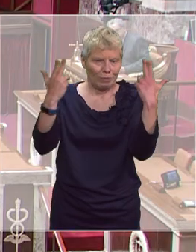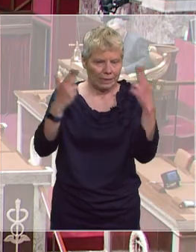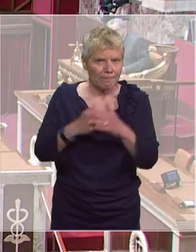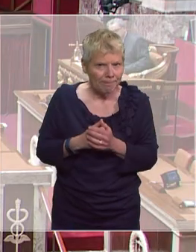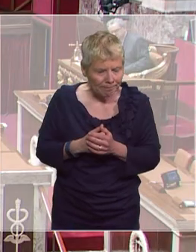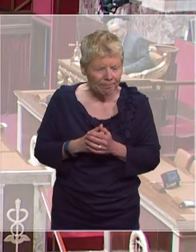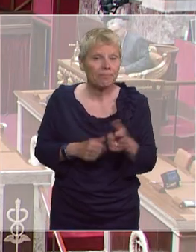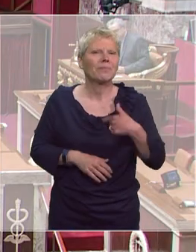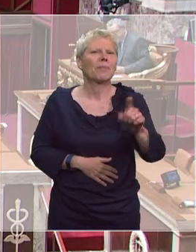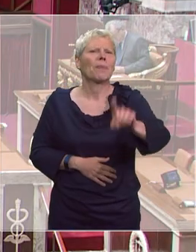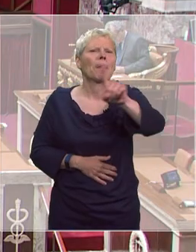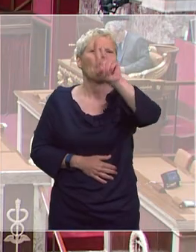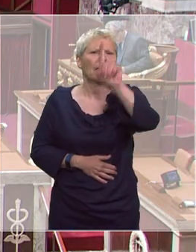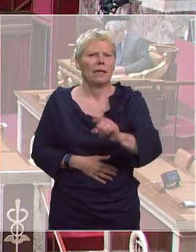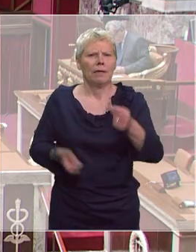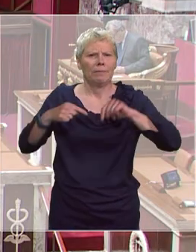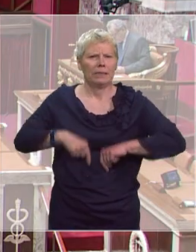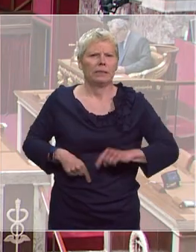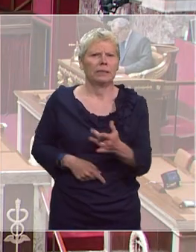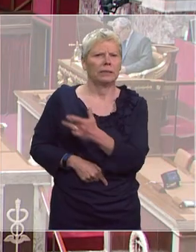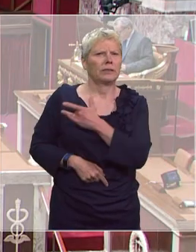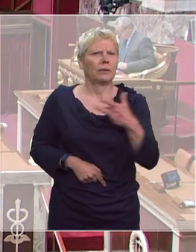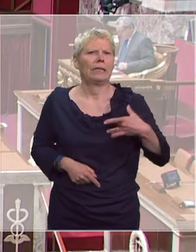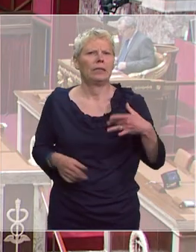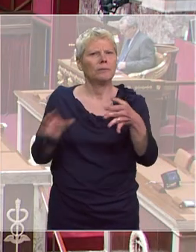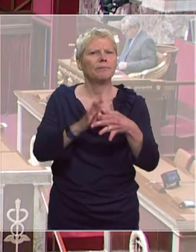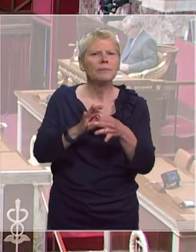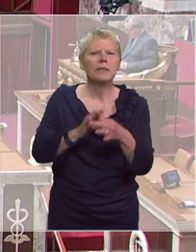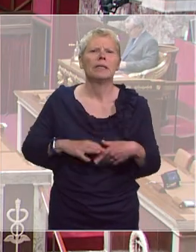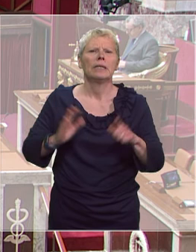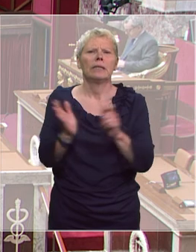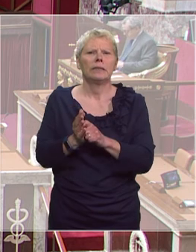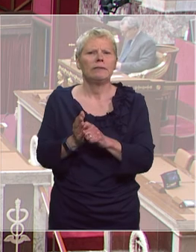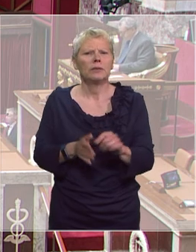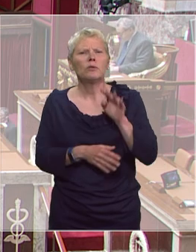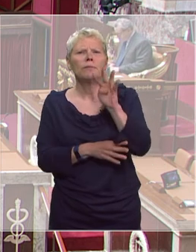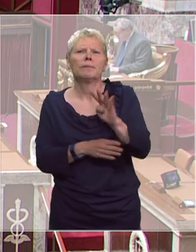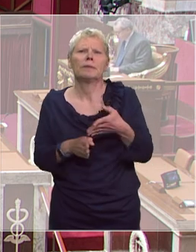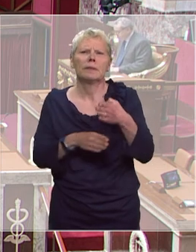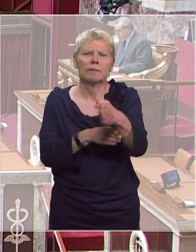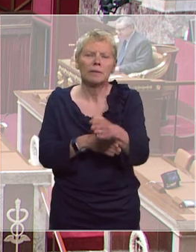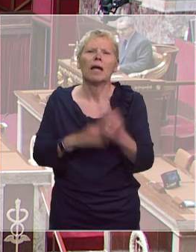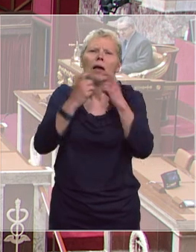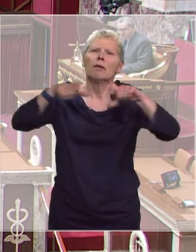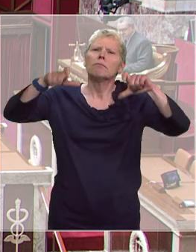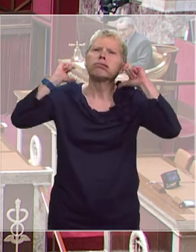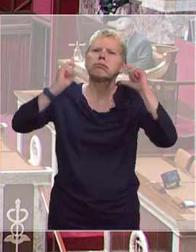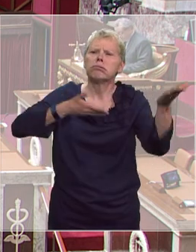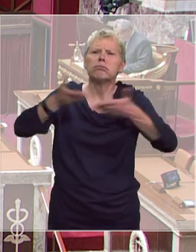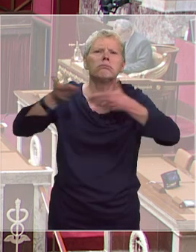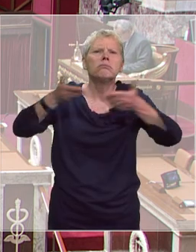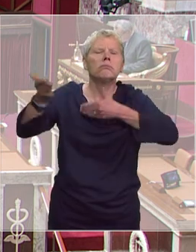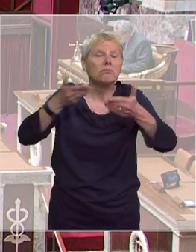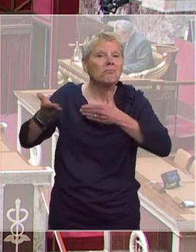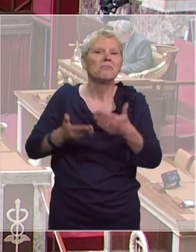ministre, cette question est posée au ministre de la Solidarité et de la Santé. Vous affirmiez le 4 avril que les livraisons de masques aux personnels soignants sont